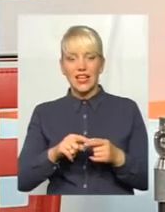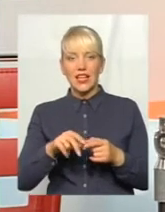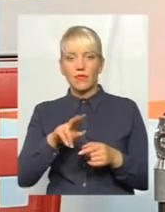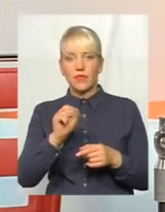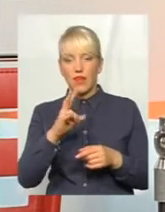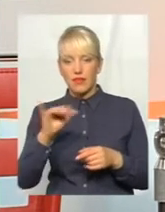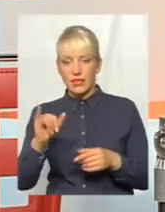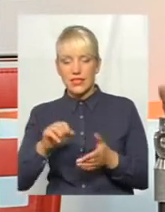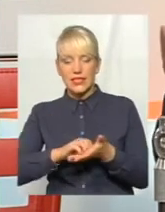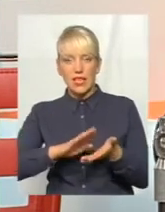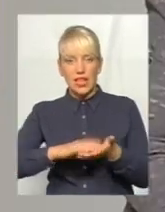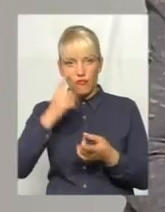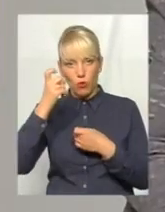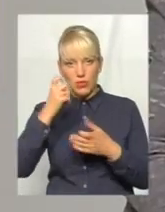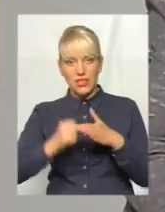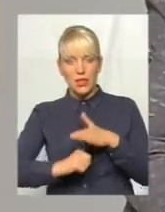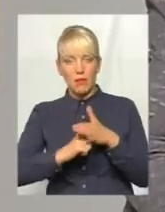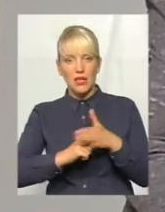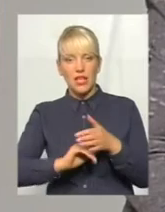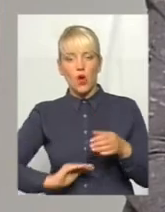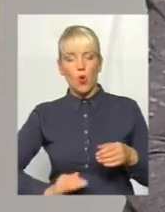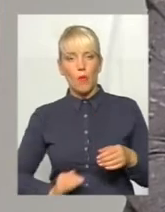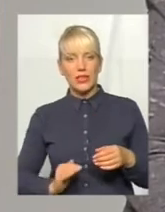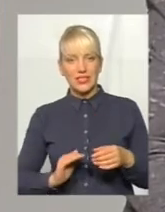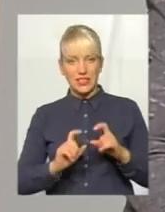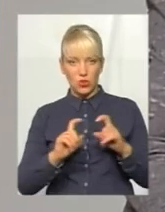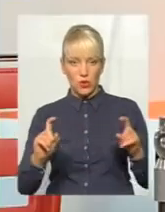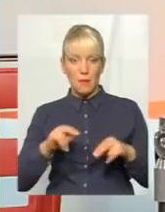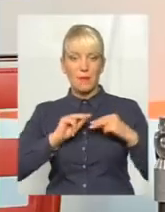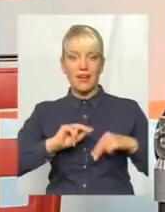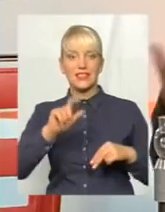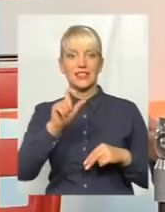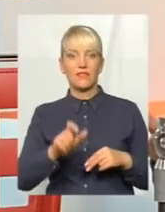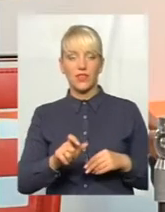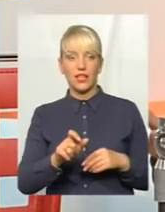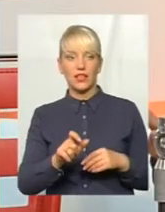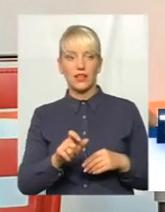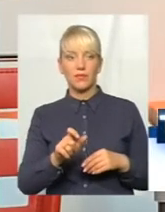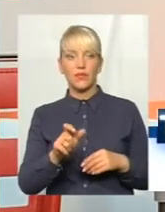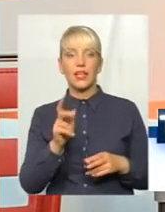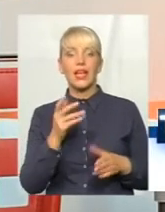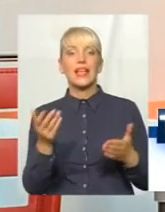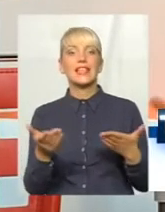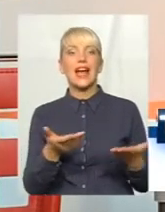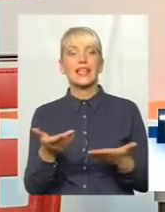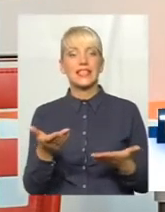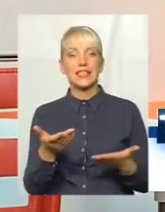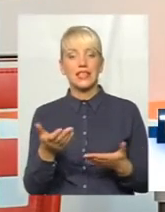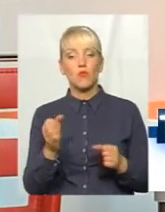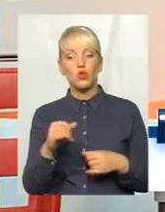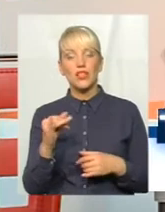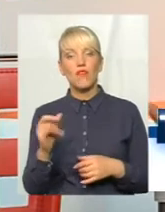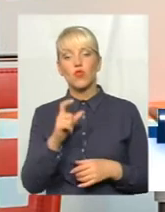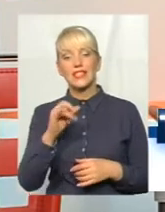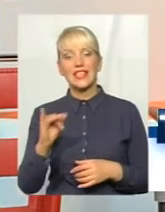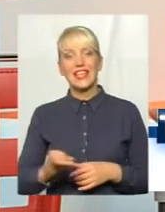інформаційних баз, комерційних установ. Працівник, який, можливо, з інтересів